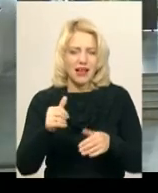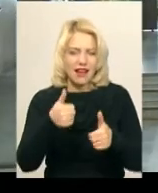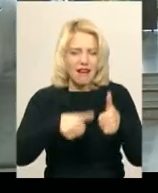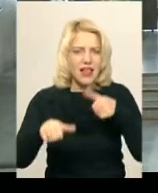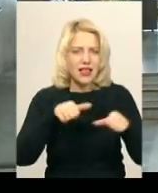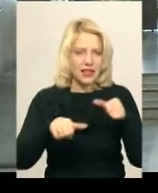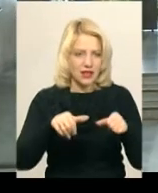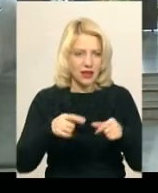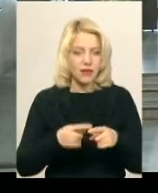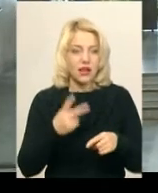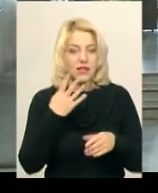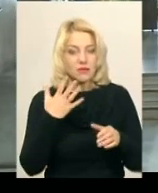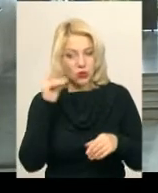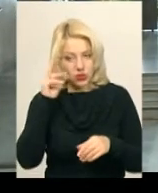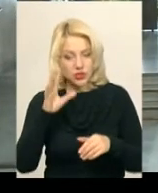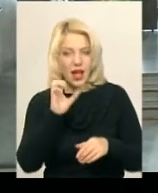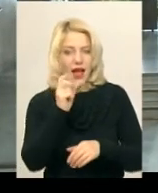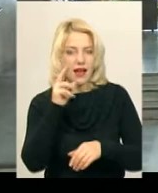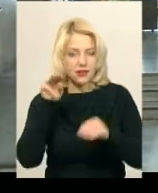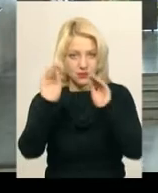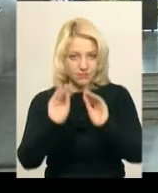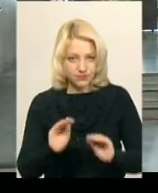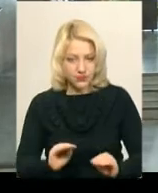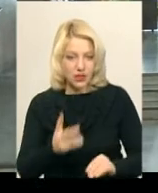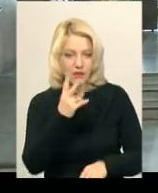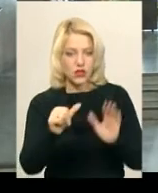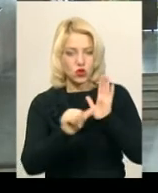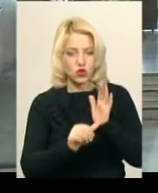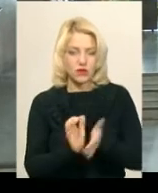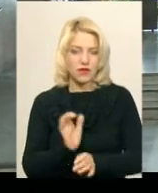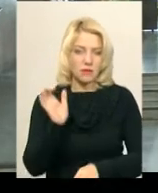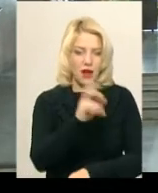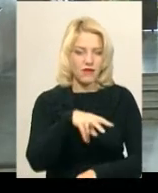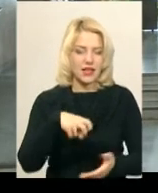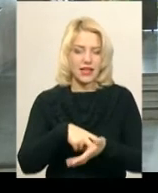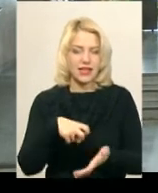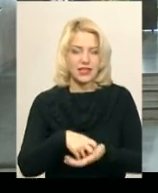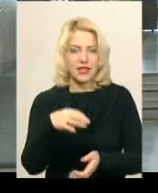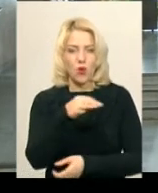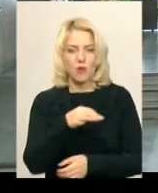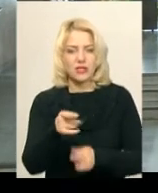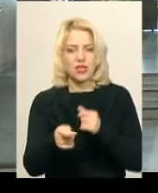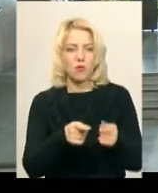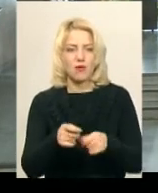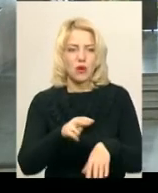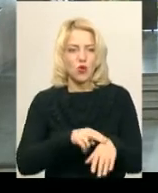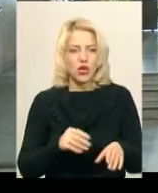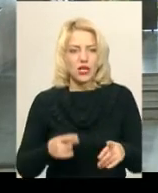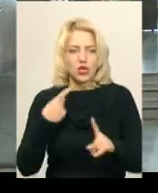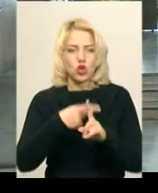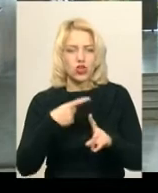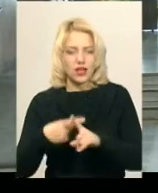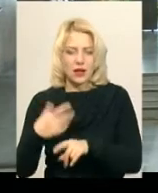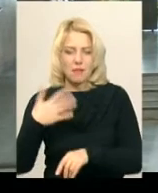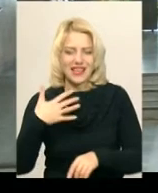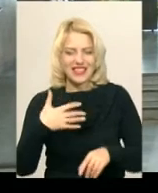числа нам складено акт, 26-го ми відправили лист на обласне управління поліції з додатками на 50